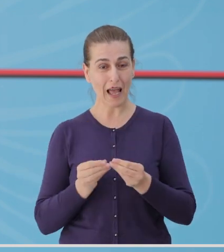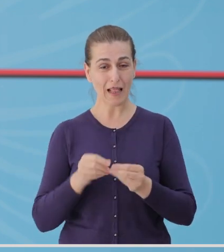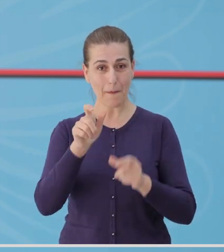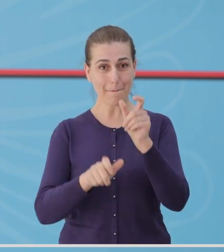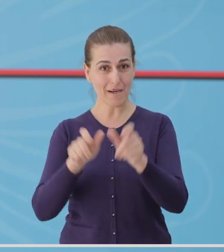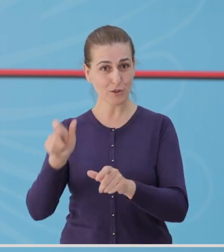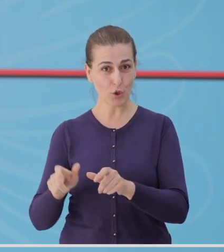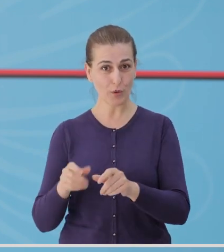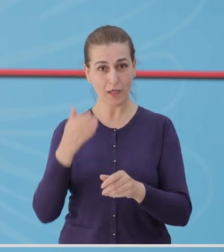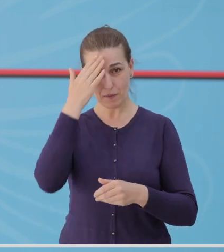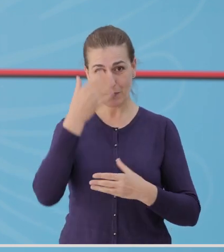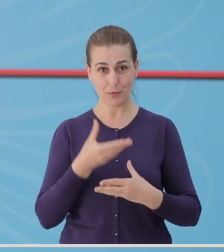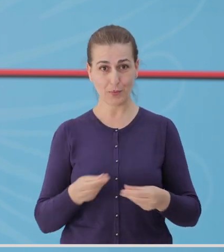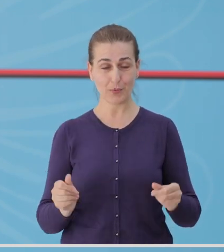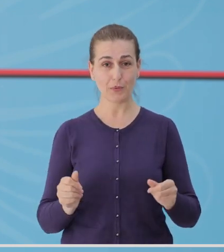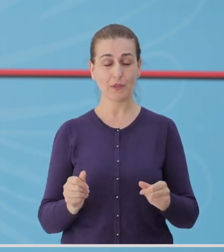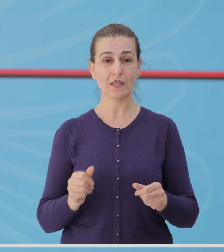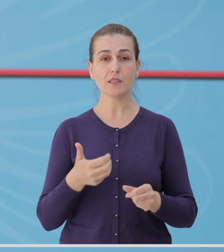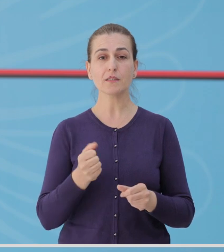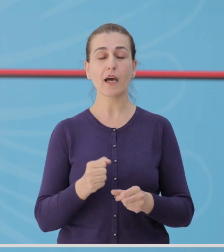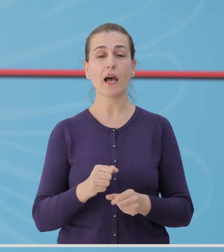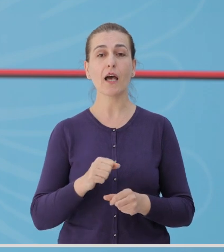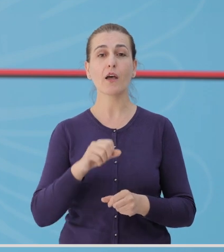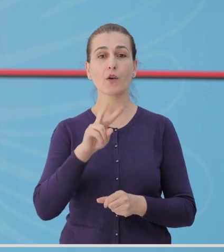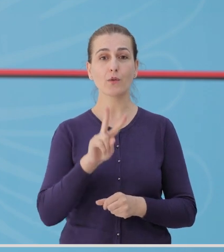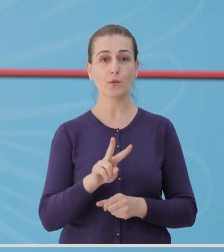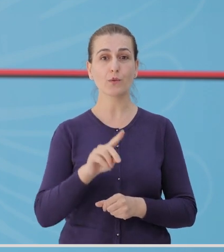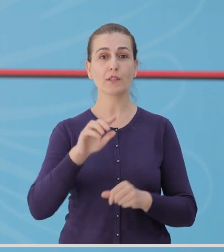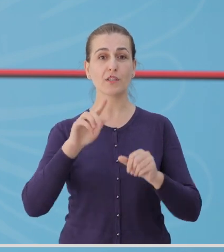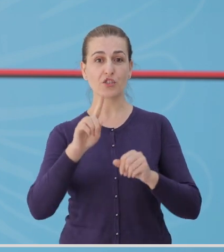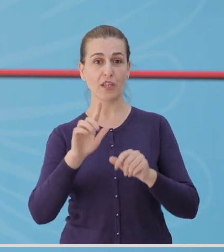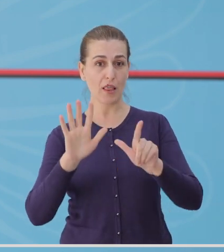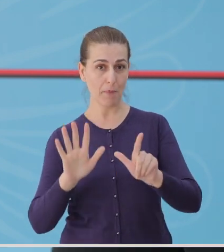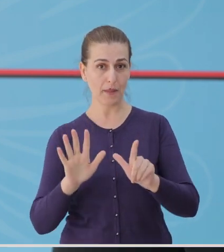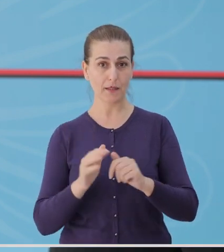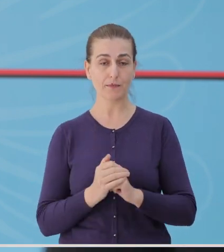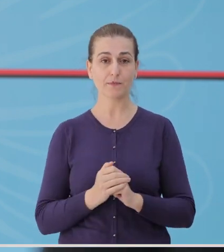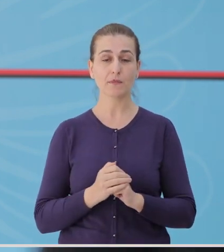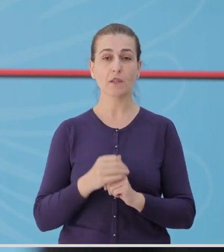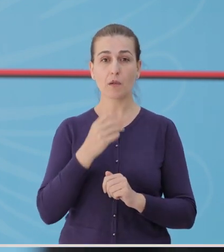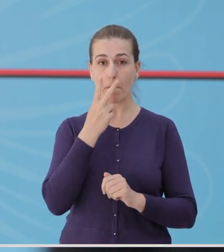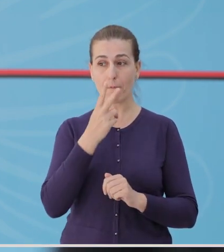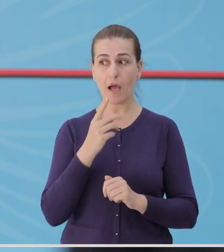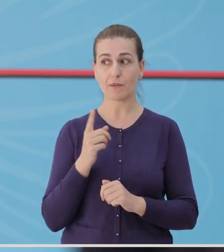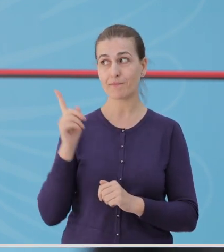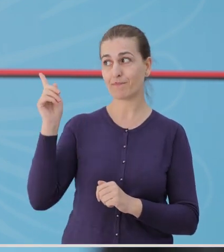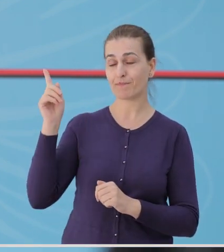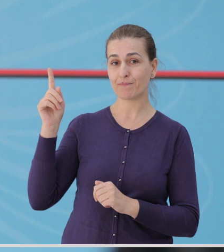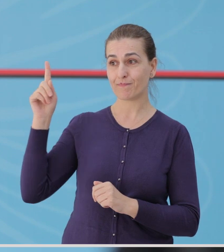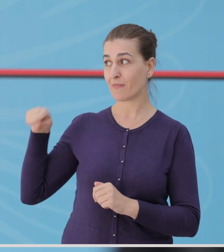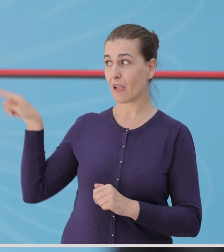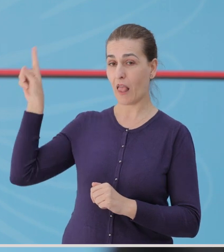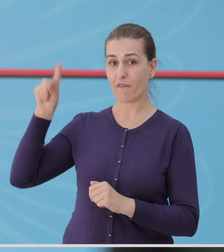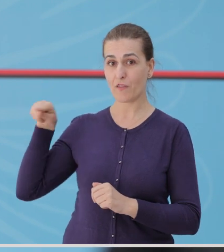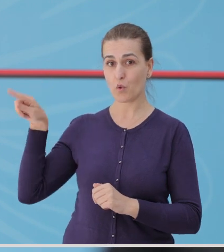nëmrinë të shëruarve me COVID-19 në 270. Si që tuket, edhe në grafikun e